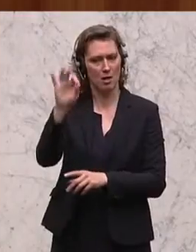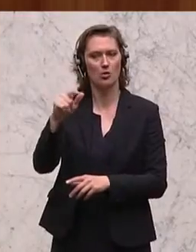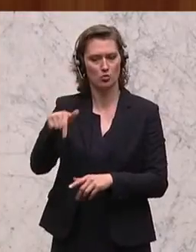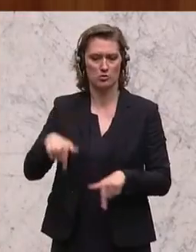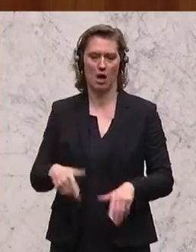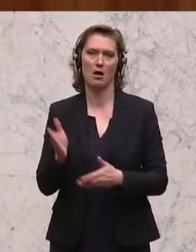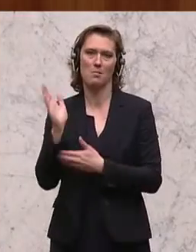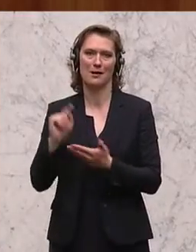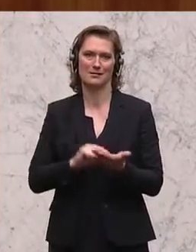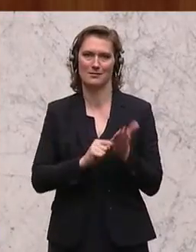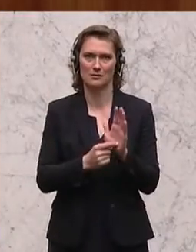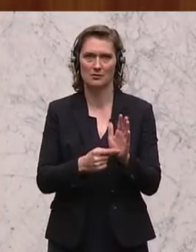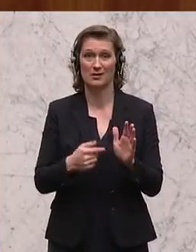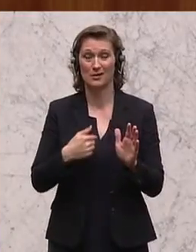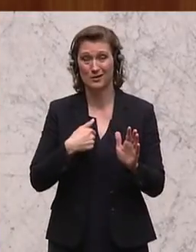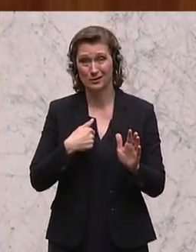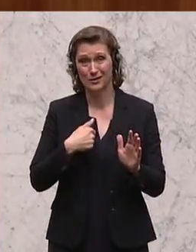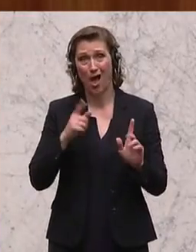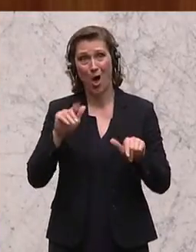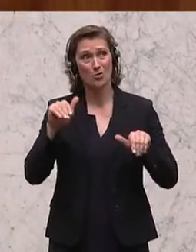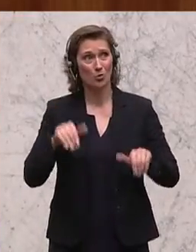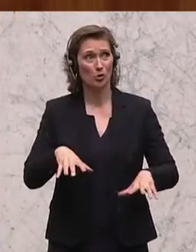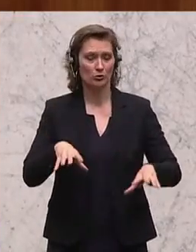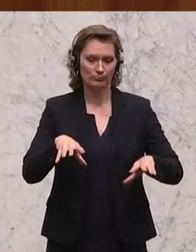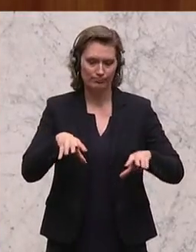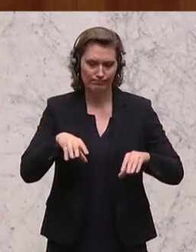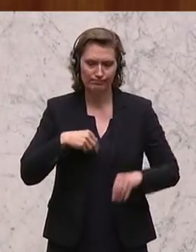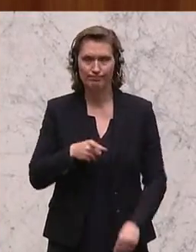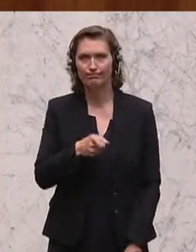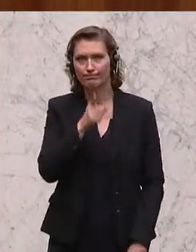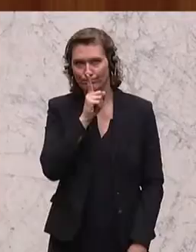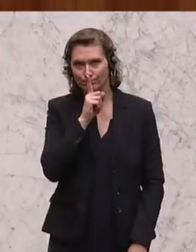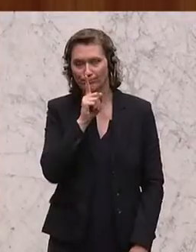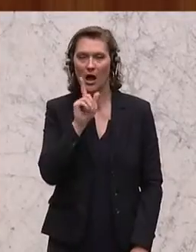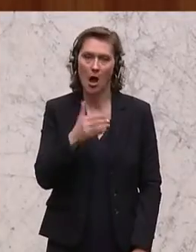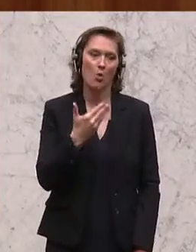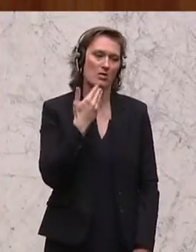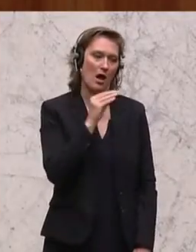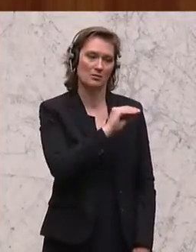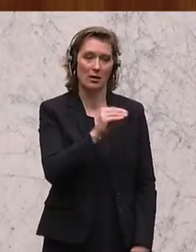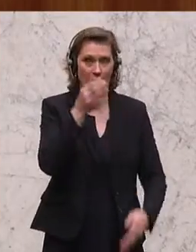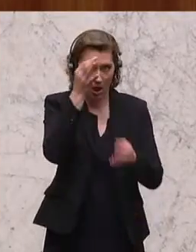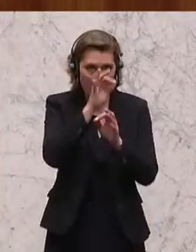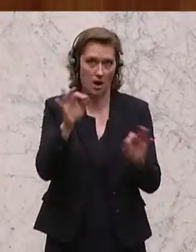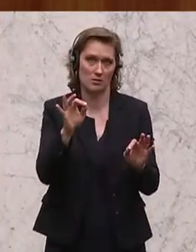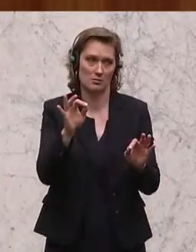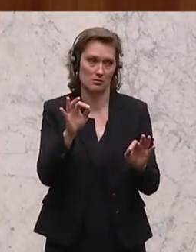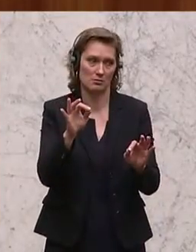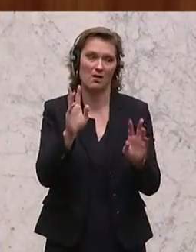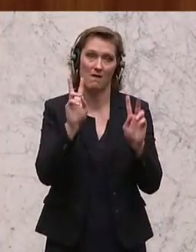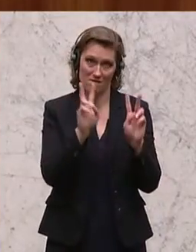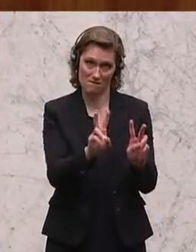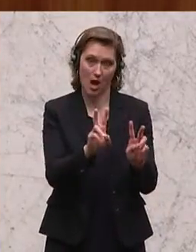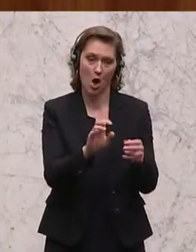Ich habe allerdings auch zur Kenntnis nehmen müssen, und da möchte ich den Dank aussprechen, und das ist ehrlich gemeint, an die